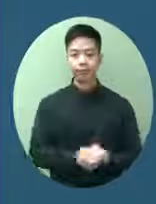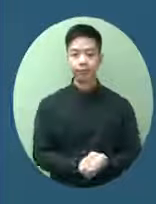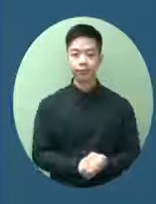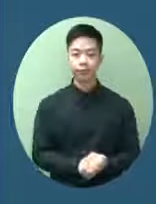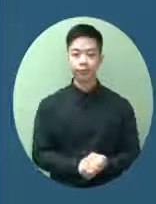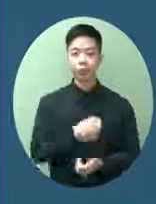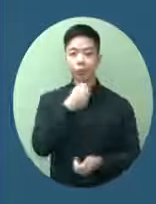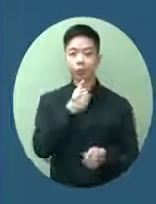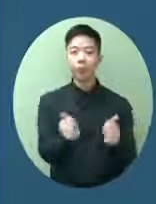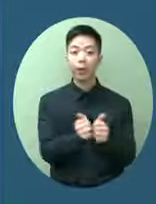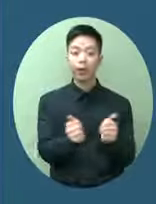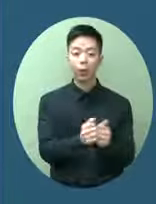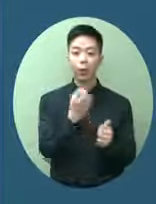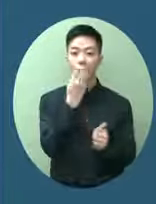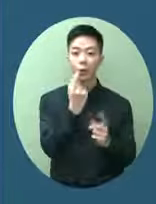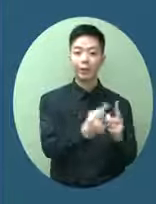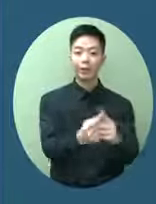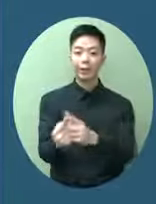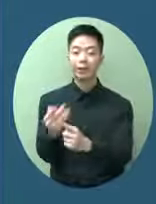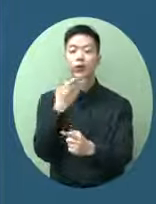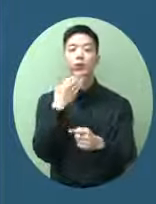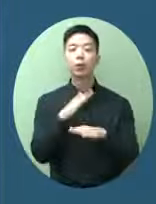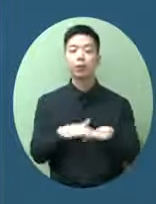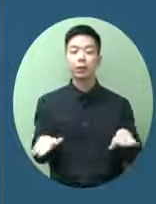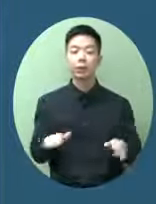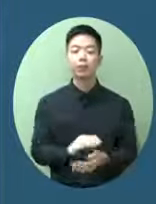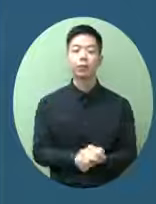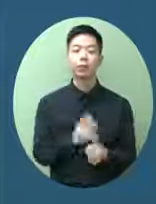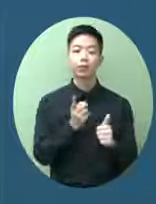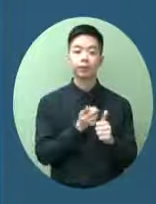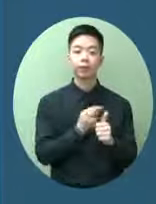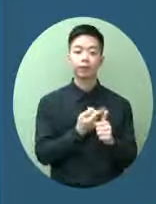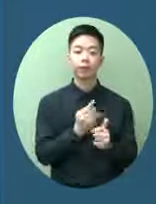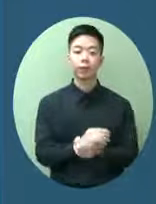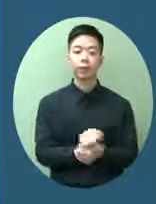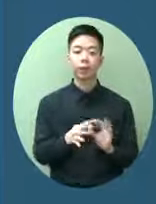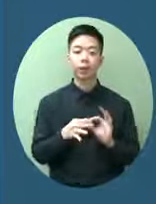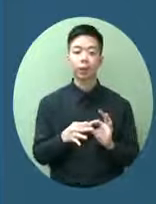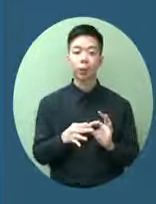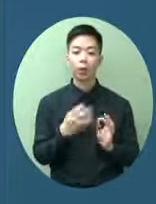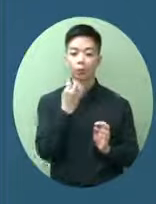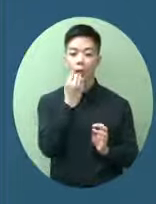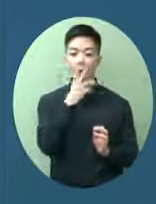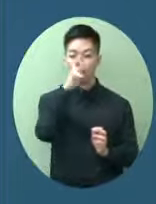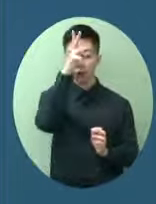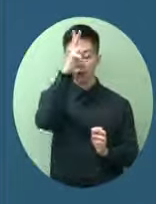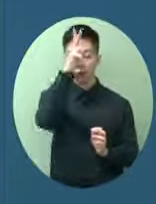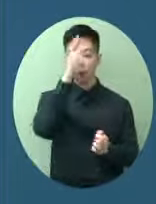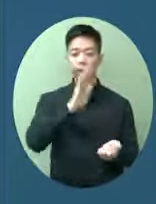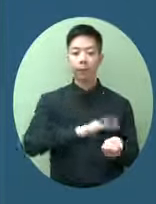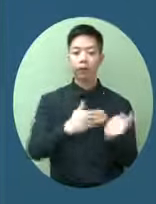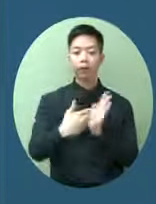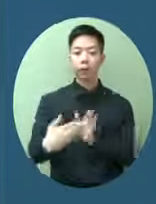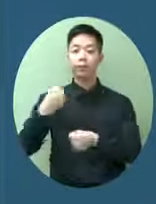各位傳媒朋友 各位香港市民 早晨先跟大家講講有關於特區政府的防疫